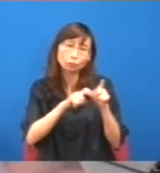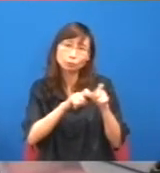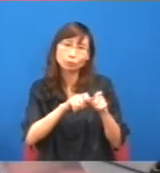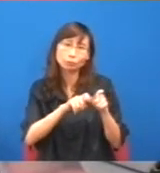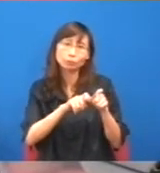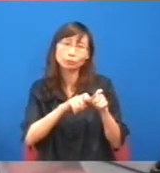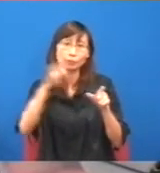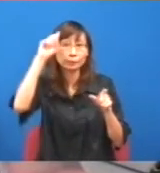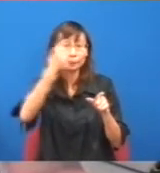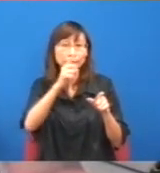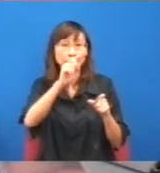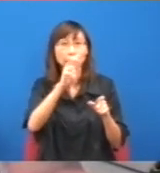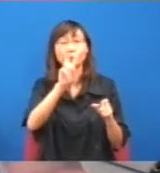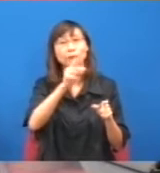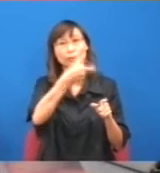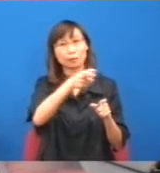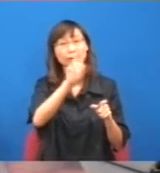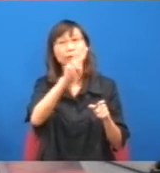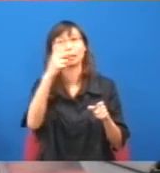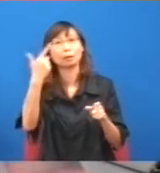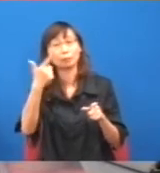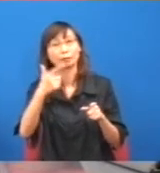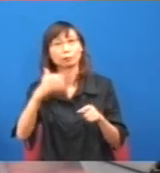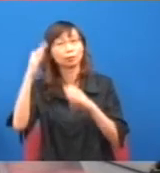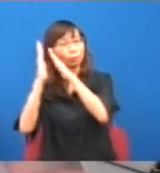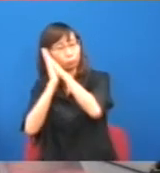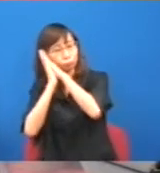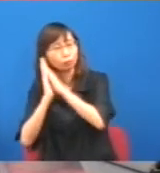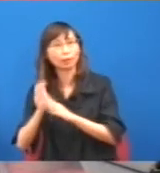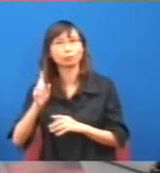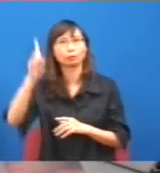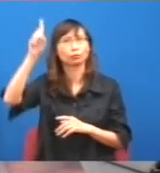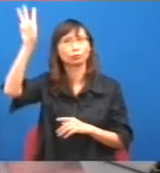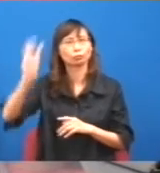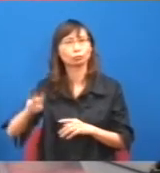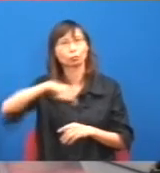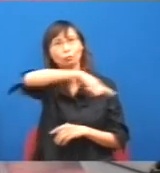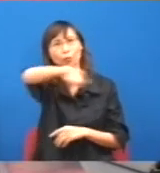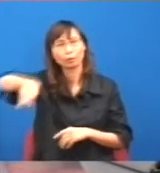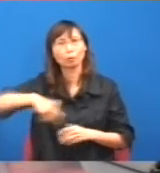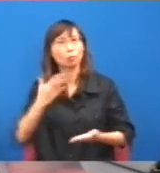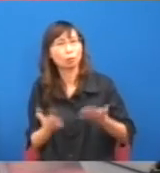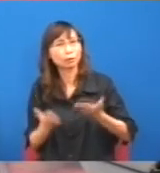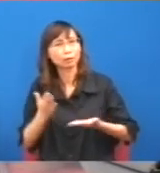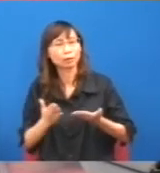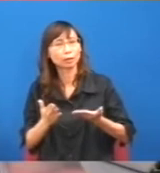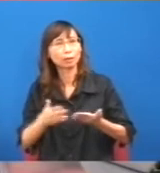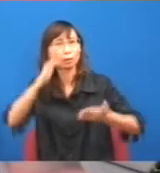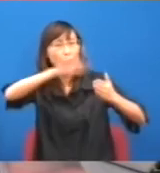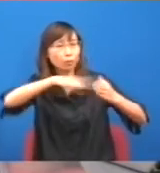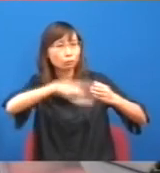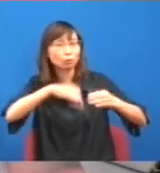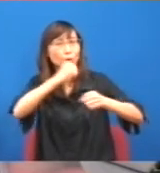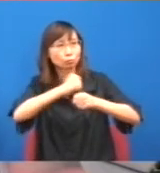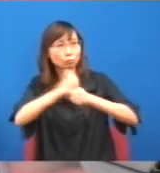住在葵涌,或天水圍,走出來銅鑼灣,或天候做清潔